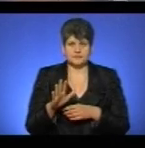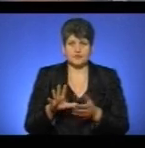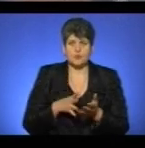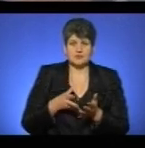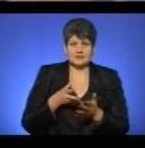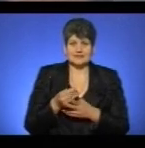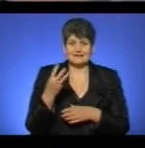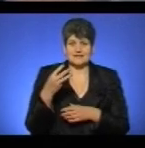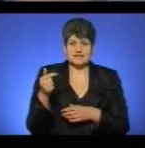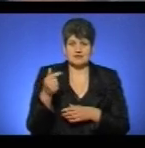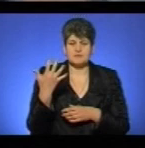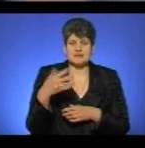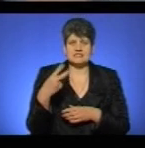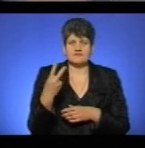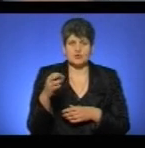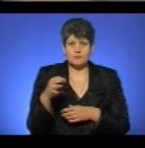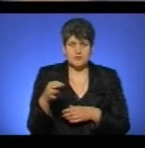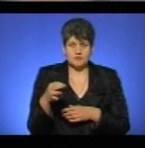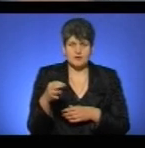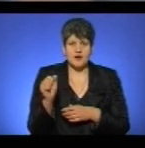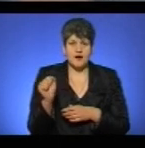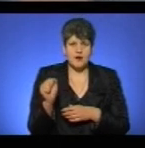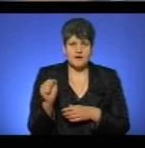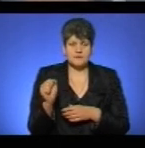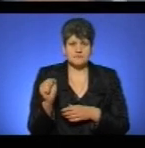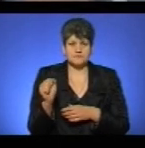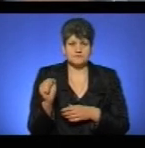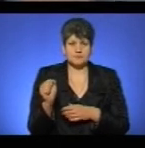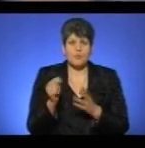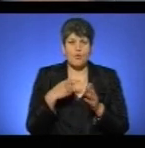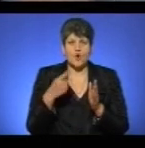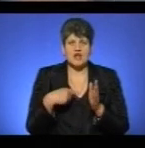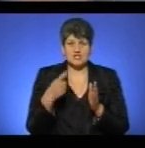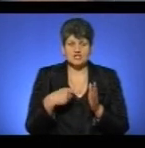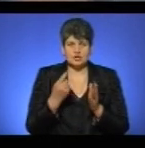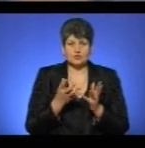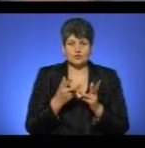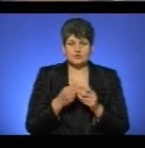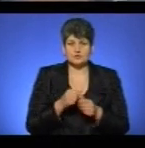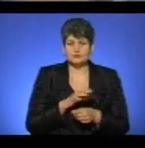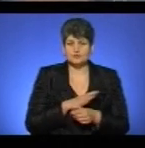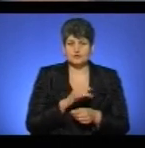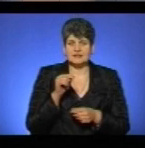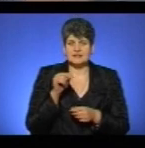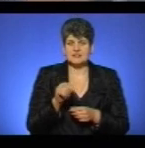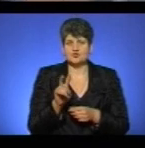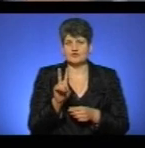оплата 30 гривень 52 копійки. А по лічильнику розрахунок, це було в межах